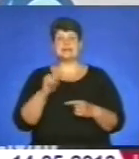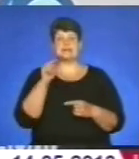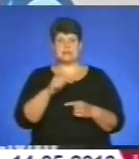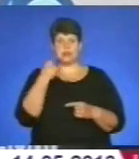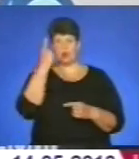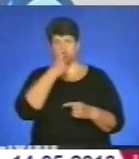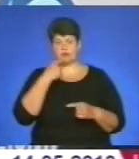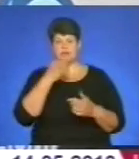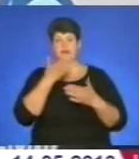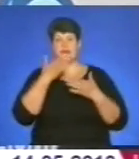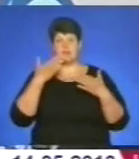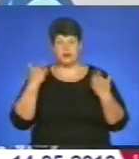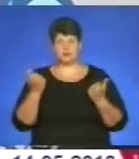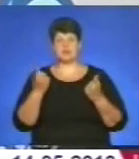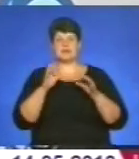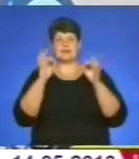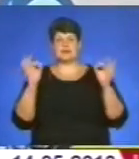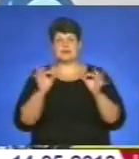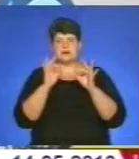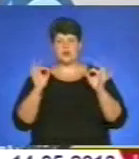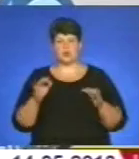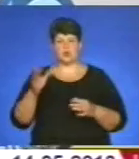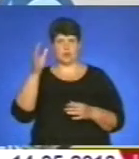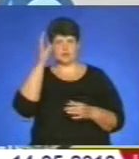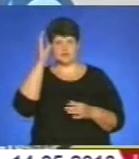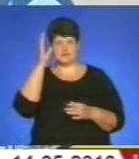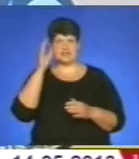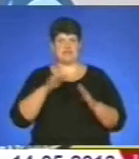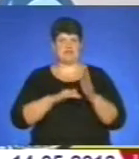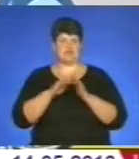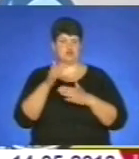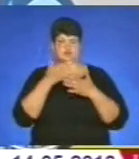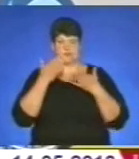мають ні професійно-технічної освіти, ні вищення.